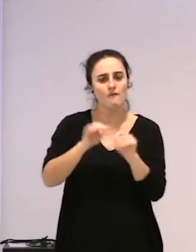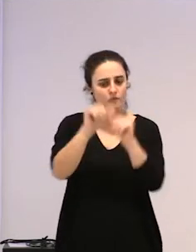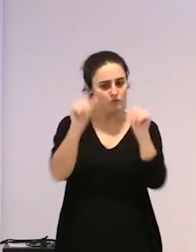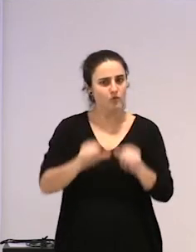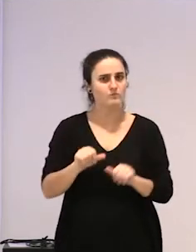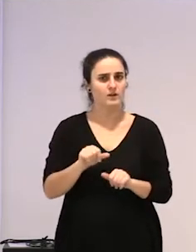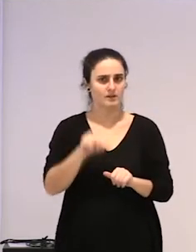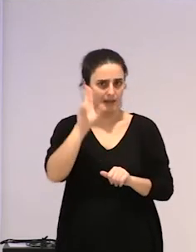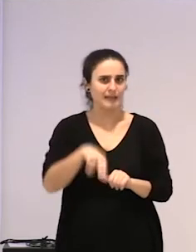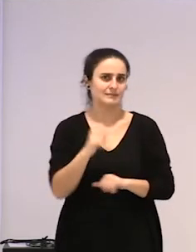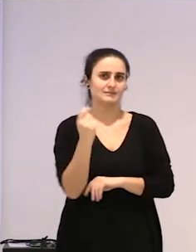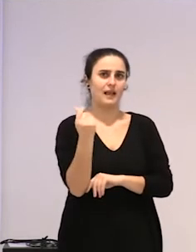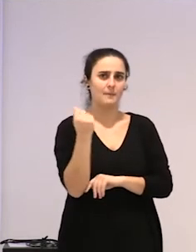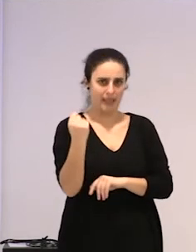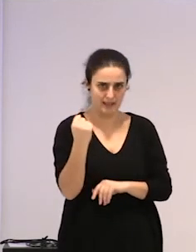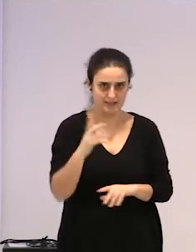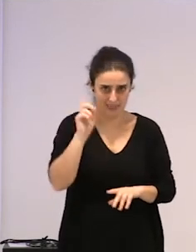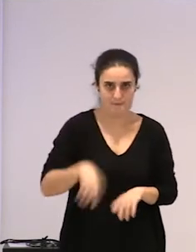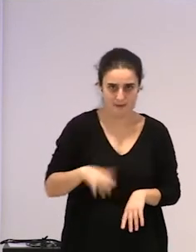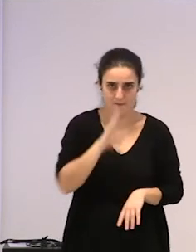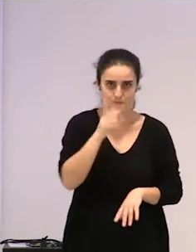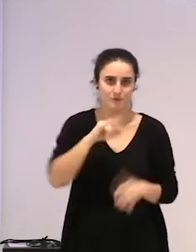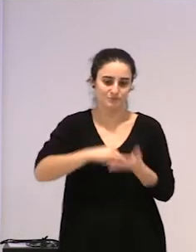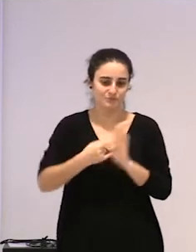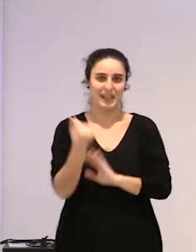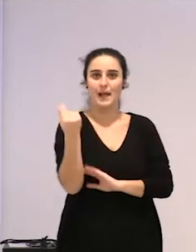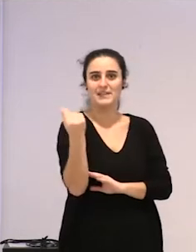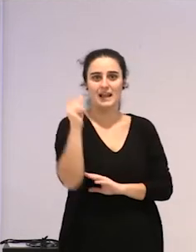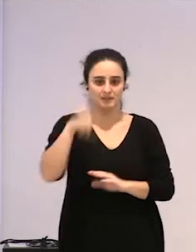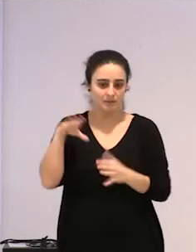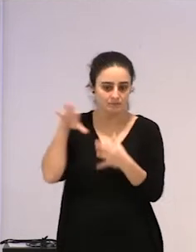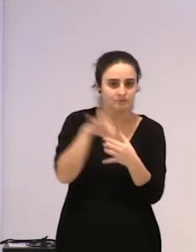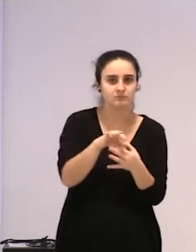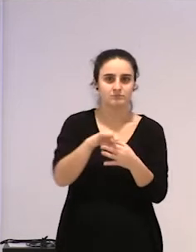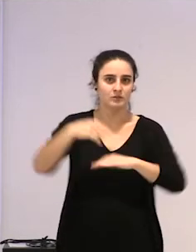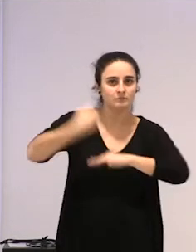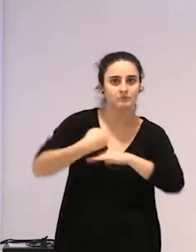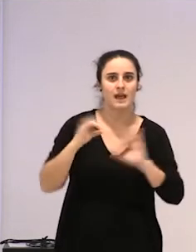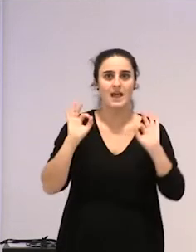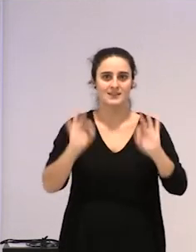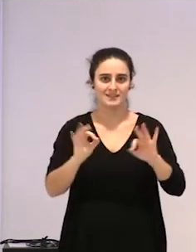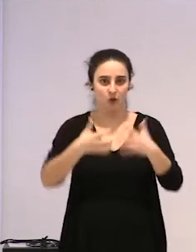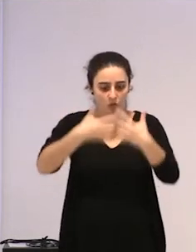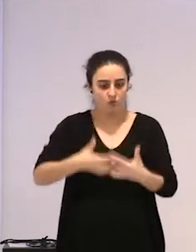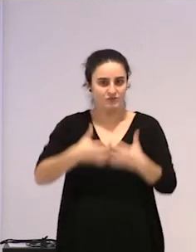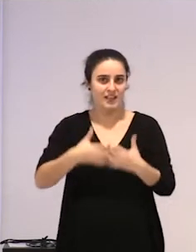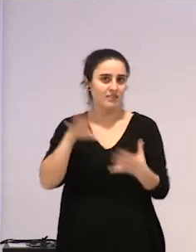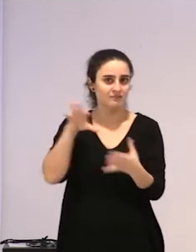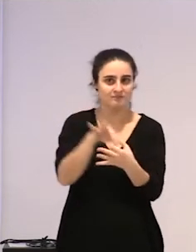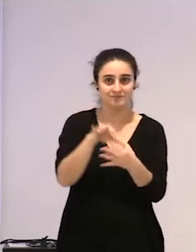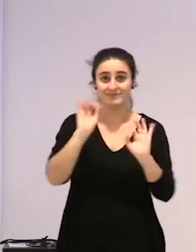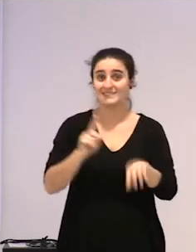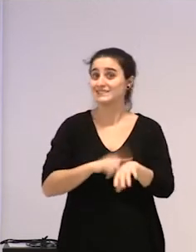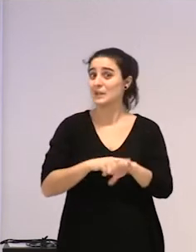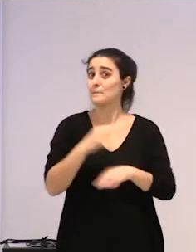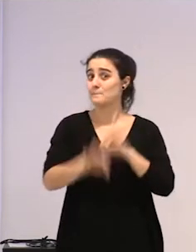oso kapitalista da, ez? edo, sistema kapitalistarekin batera, zarritakoa da, industrializazioarekin batera, ez? eta,